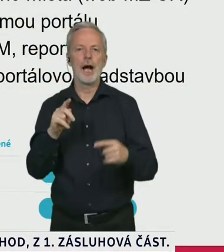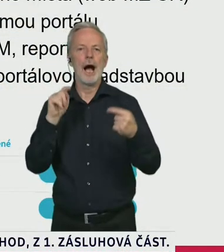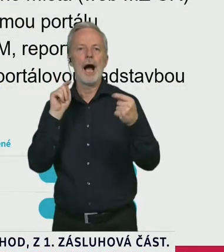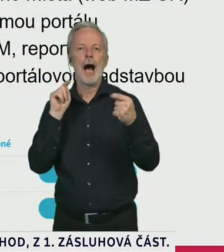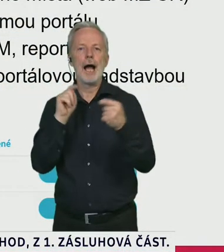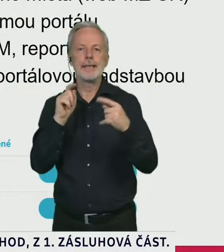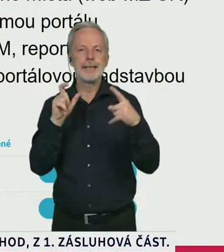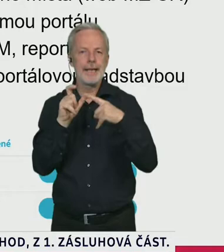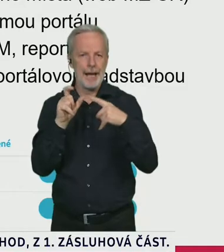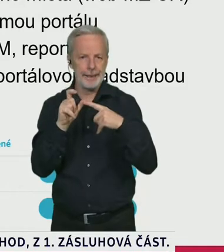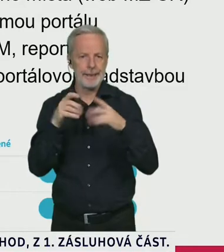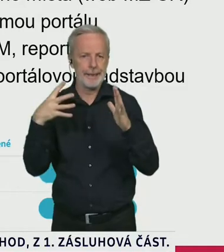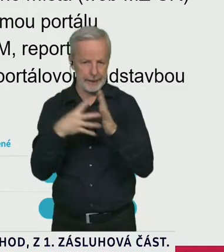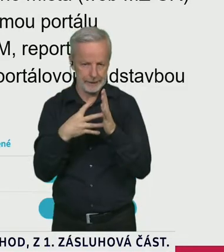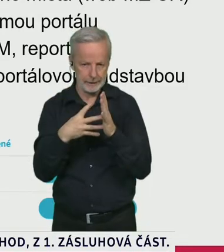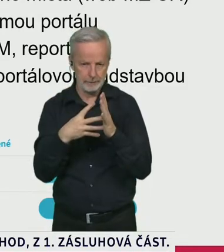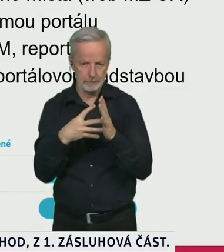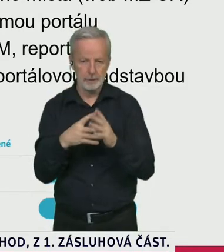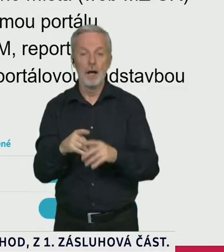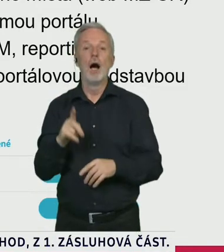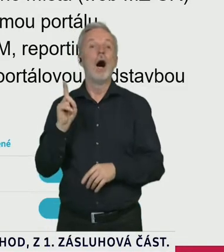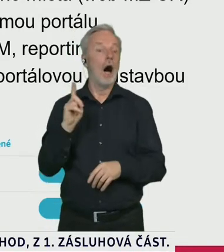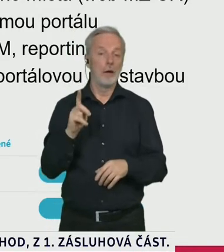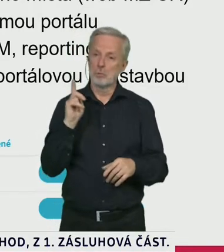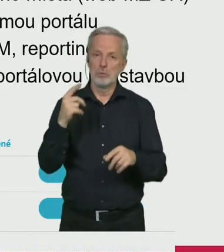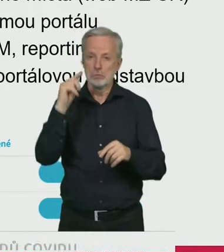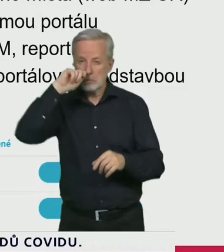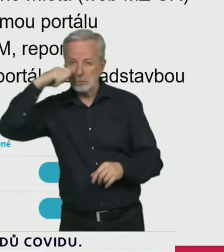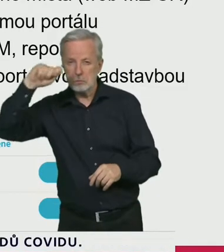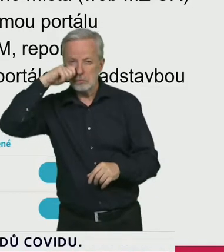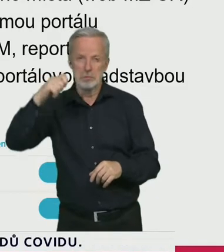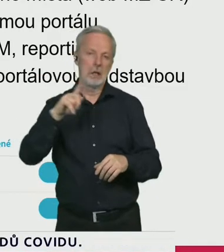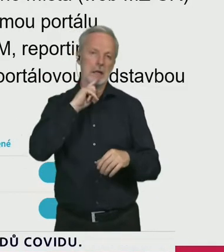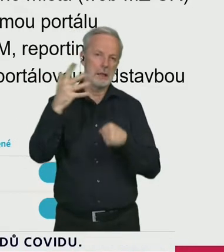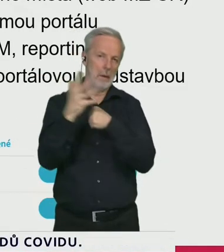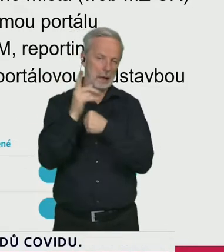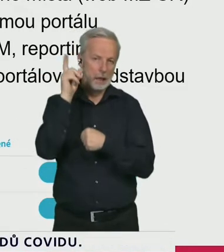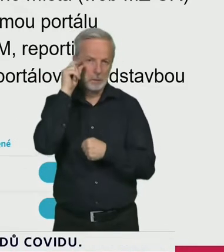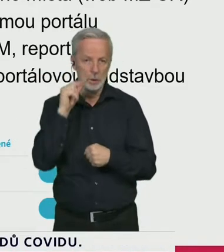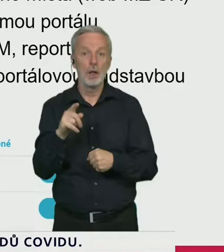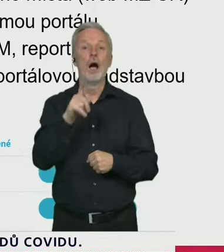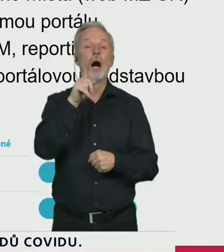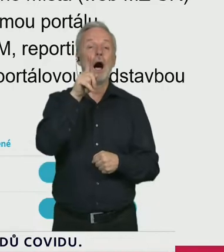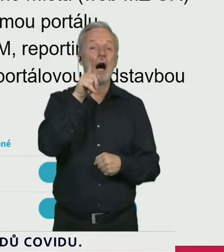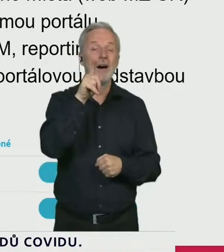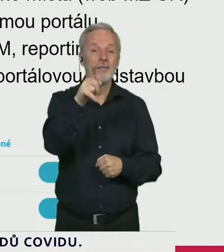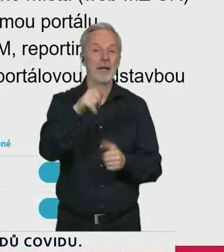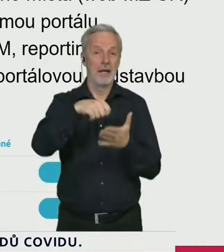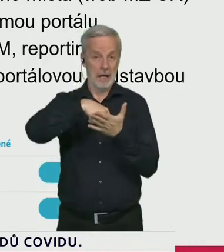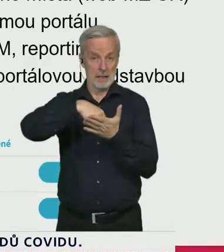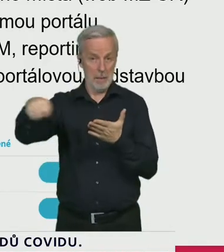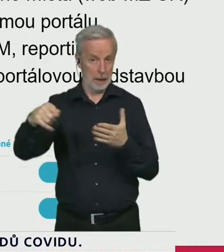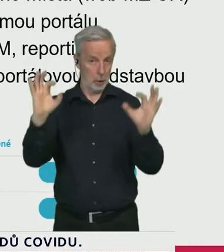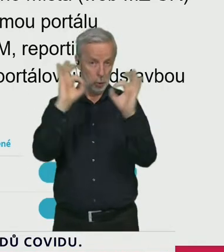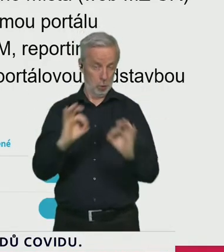Informujeme o tom, že celkově ten úkon trvá 15 až 20 minut. Cena za úkon pro občana je to testování zdarma